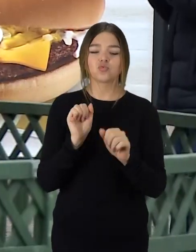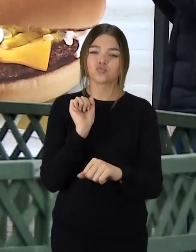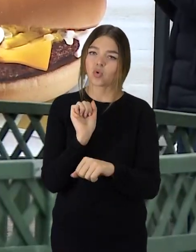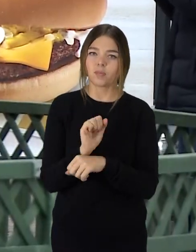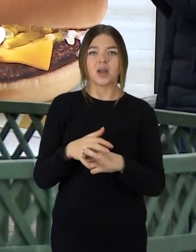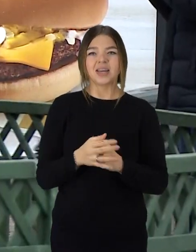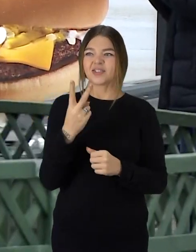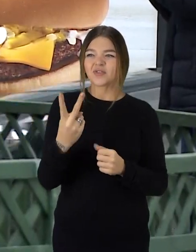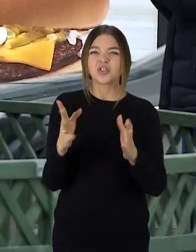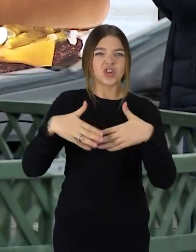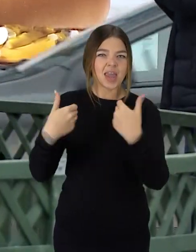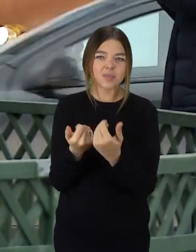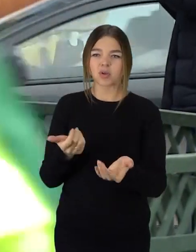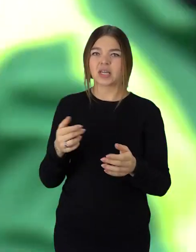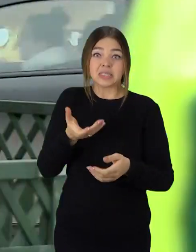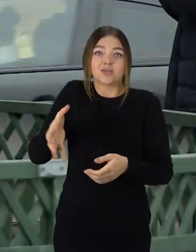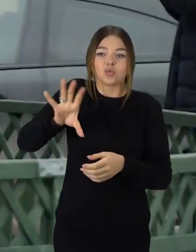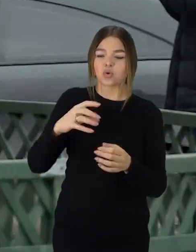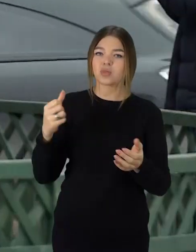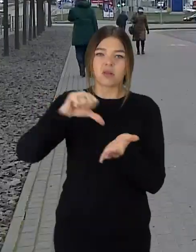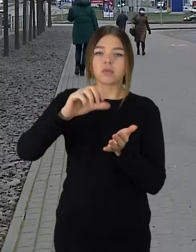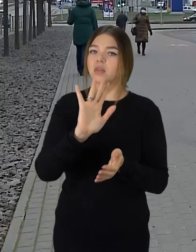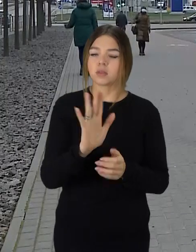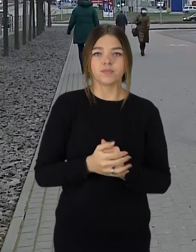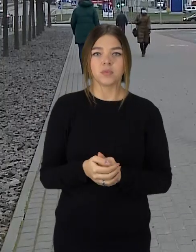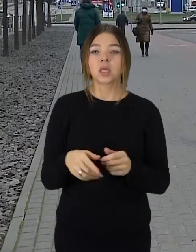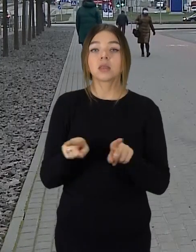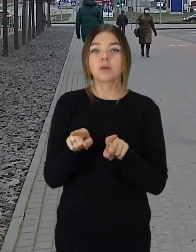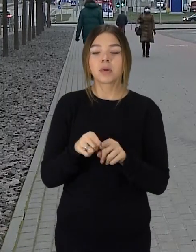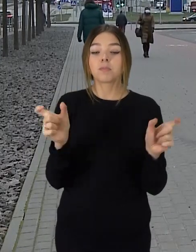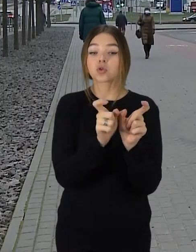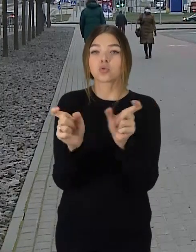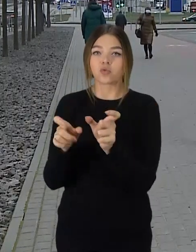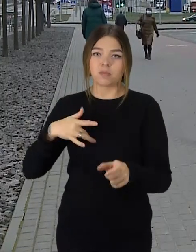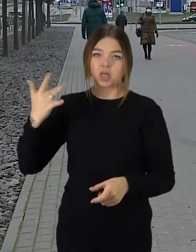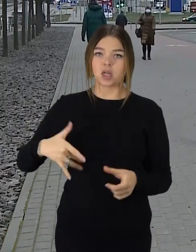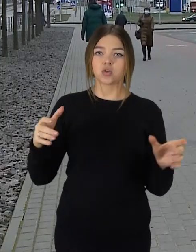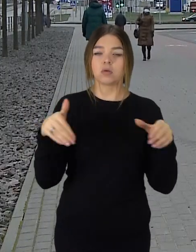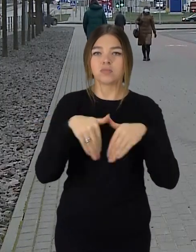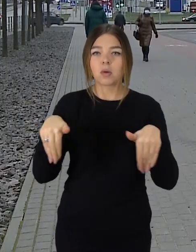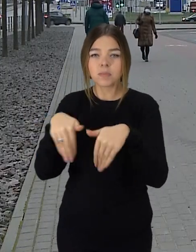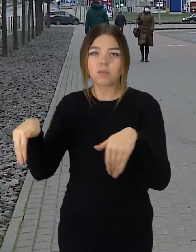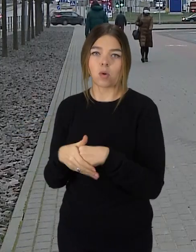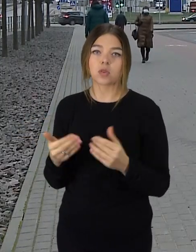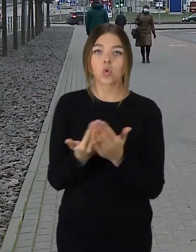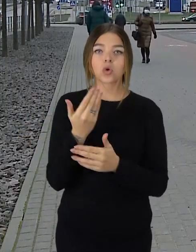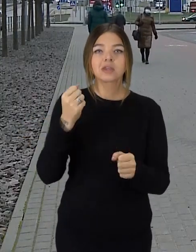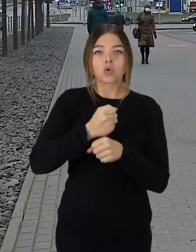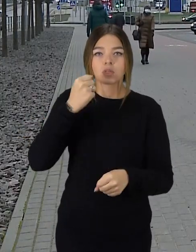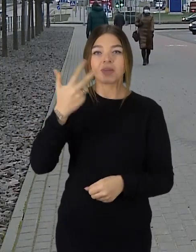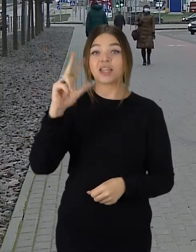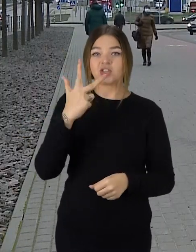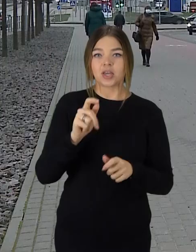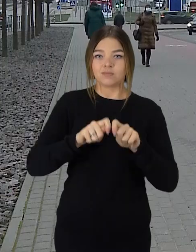kuriuose dalyvautų dviejų ar daugiau šeimų arba ūkių atstovai. Taikomi griežtis neapribojama į priekybos vietuose. Nauji draudimai turėtų